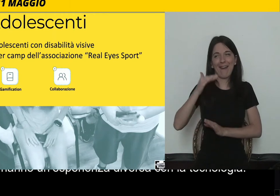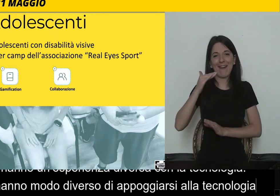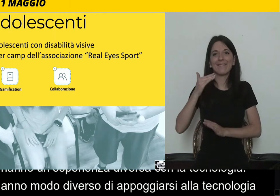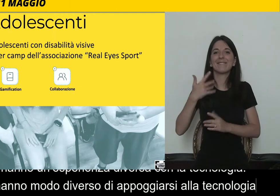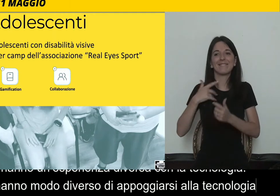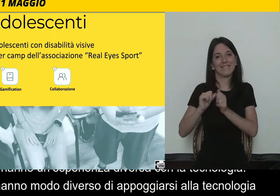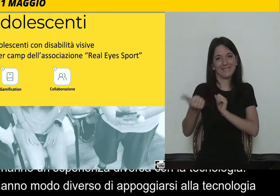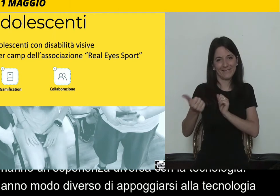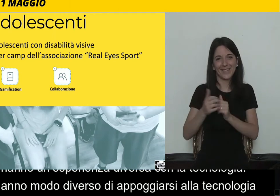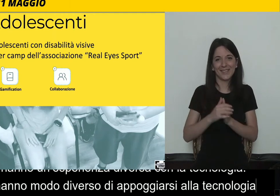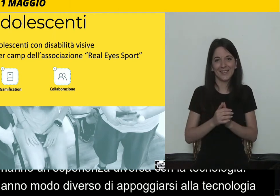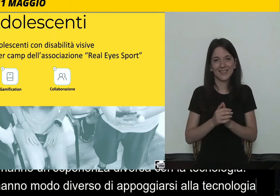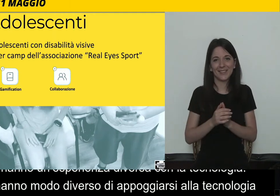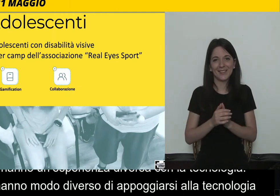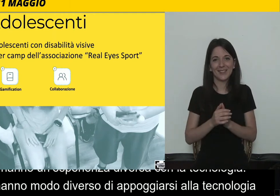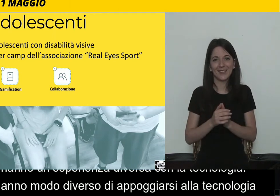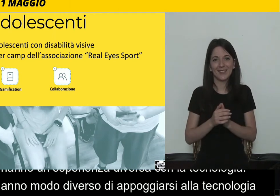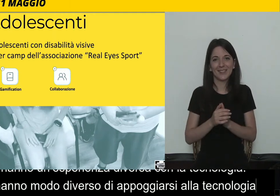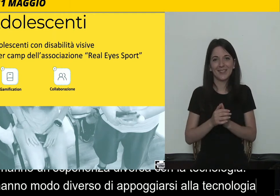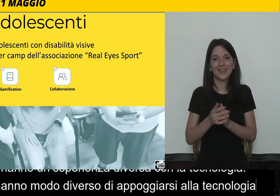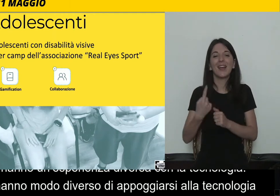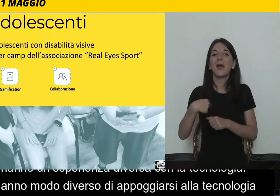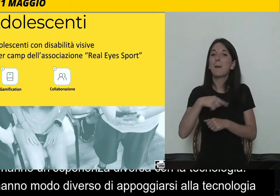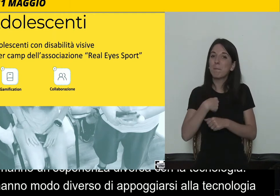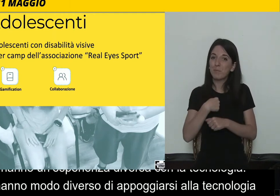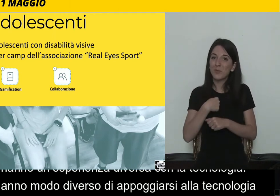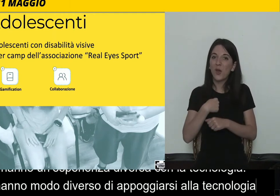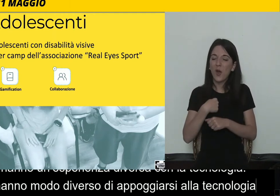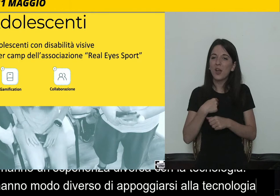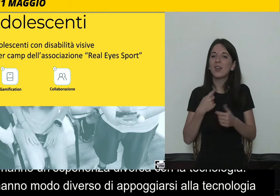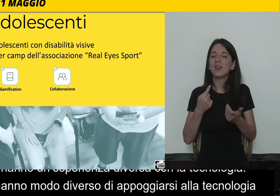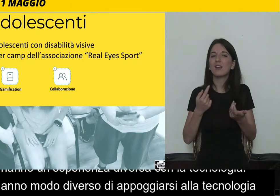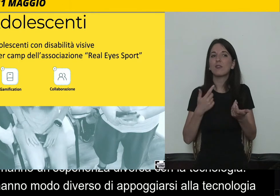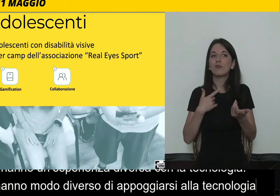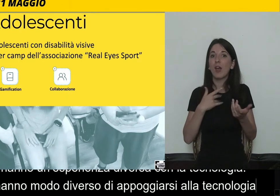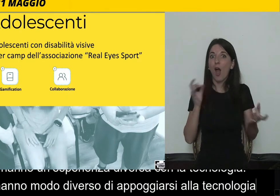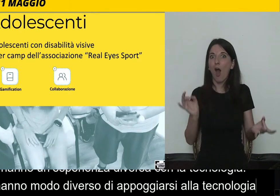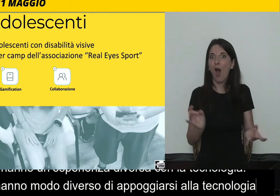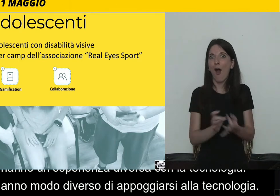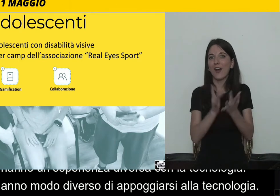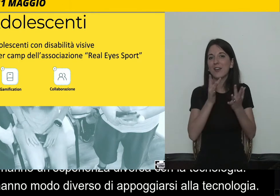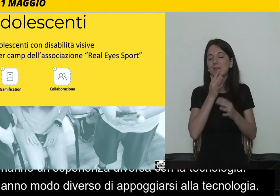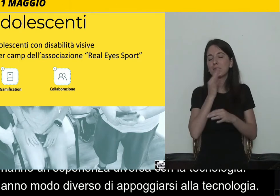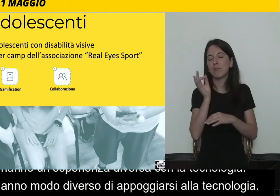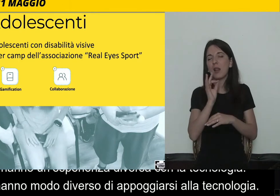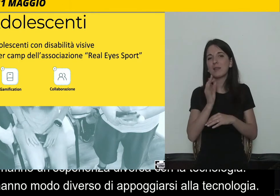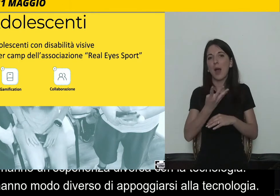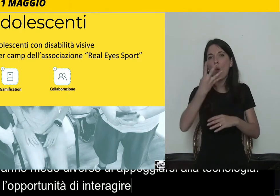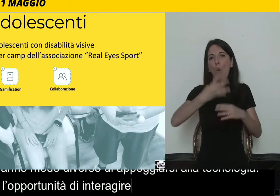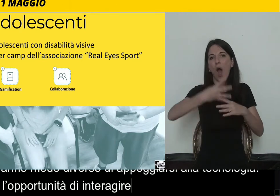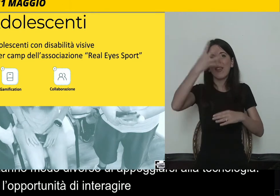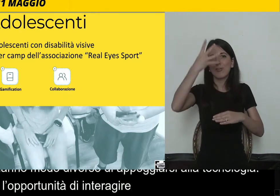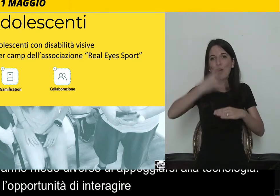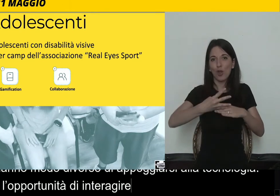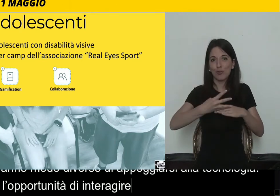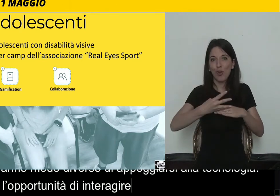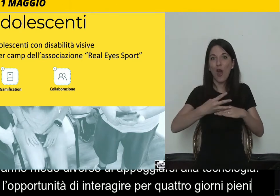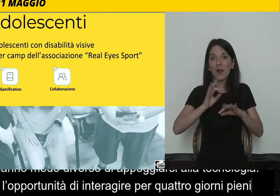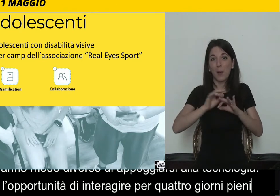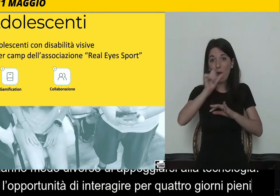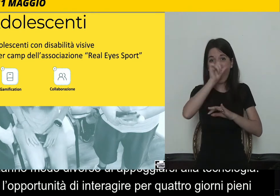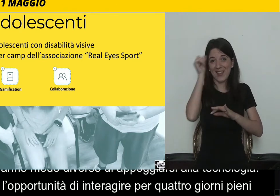quindi abbiamo avuto l'opportunità di interagire per quattro giorni pieni in un summer camp con 12